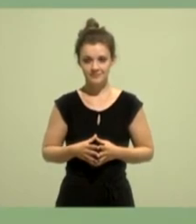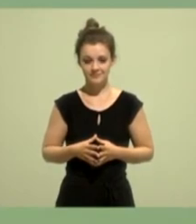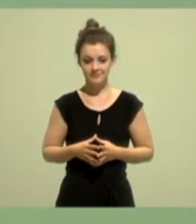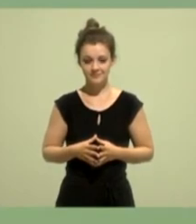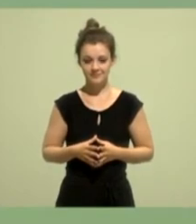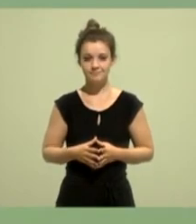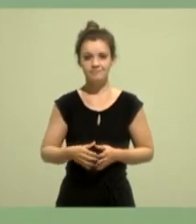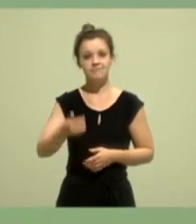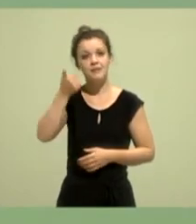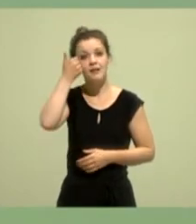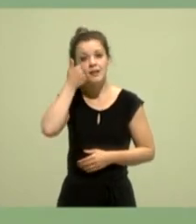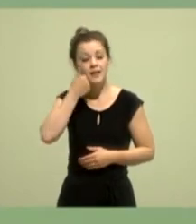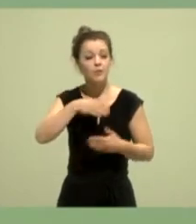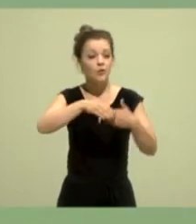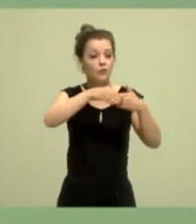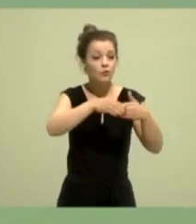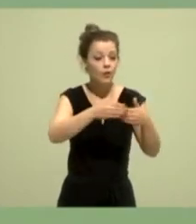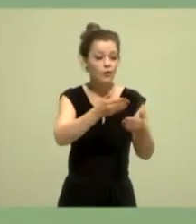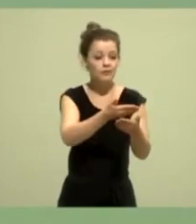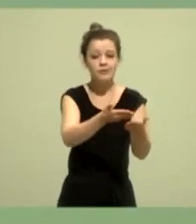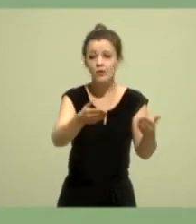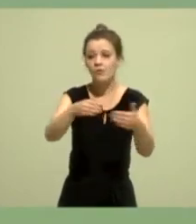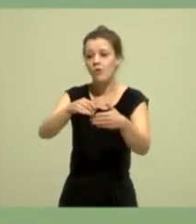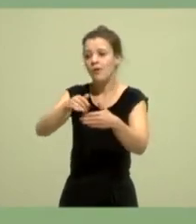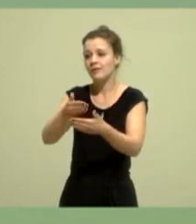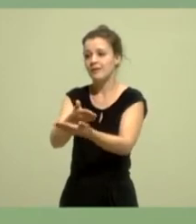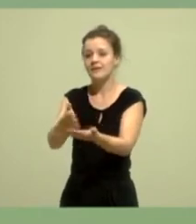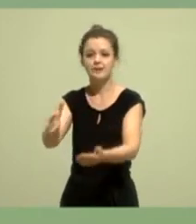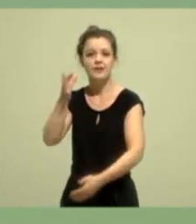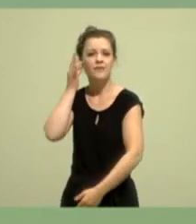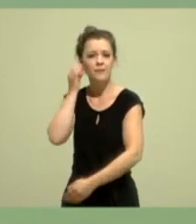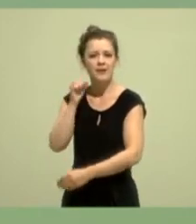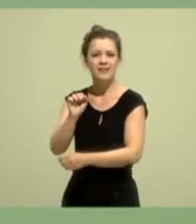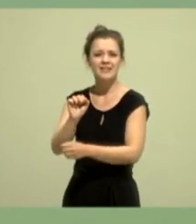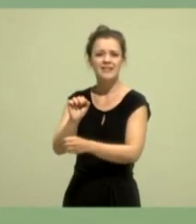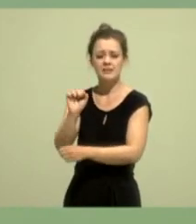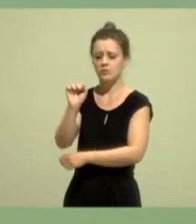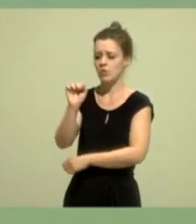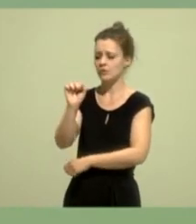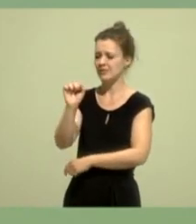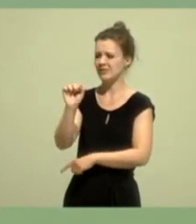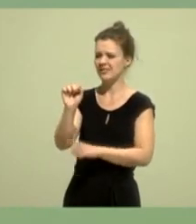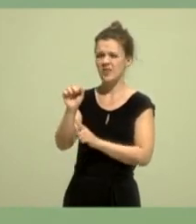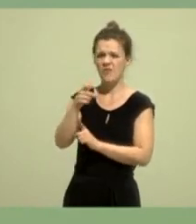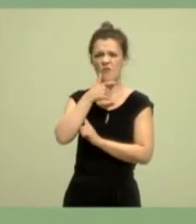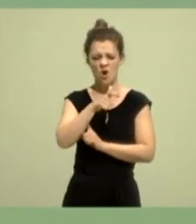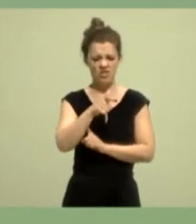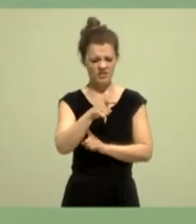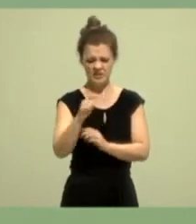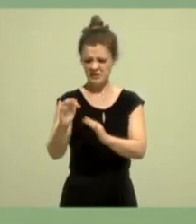Liebe Freundinnen, Feminismus, der Begriff, der ist mir irgendwie zu radikal.